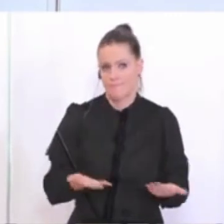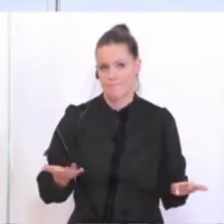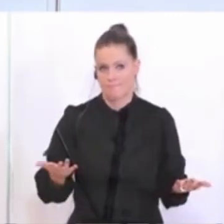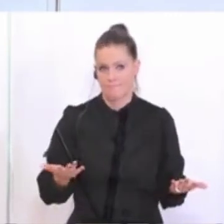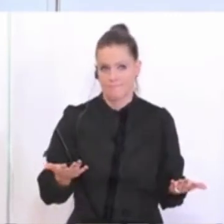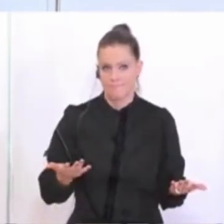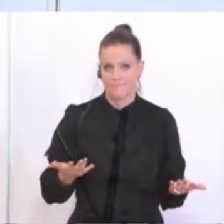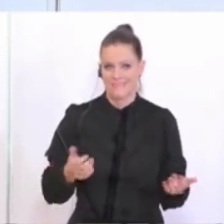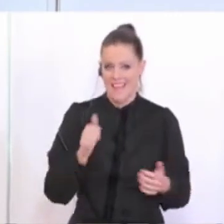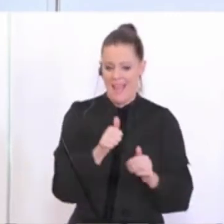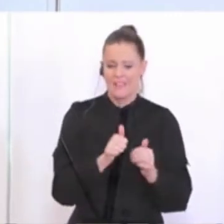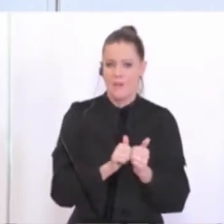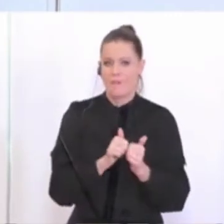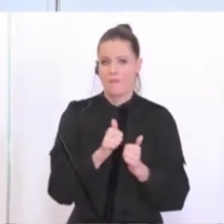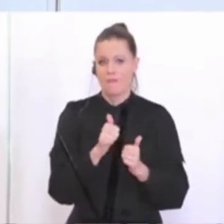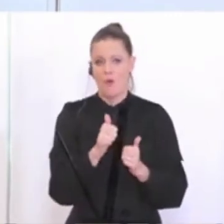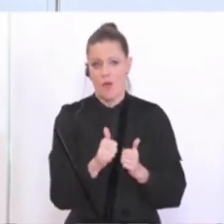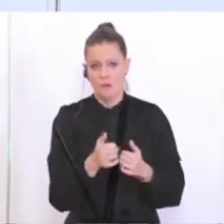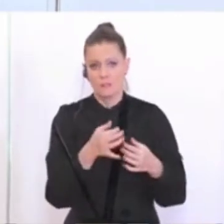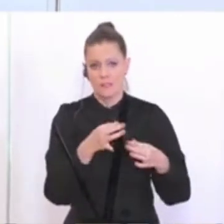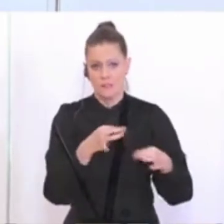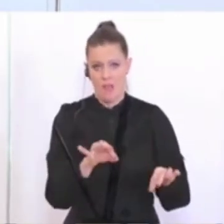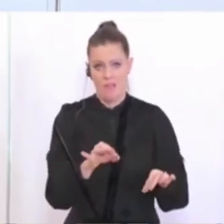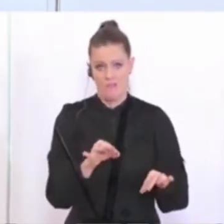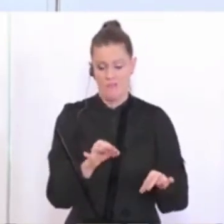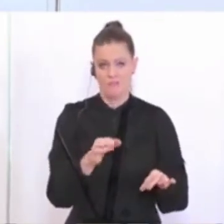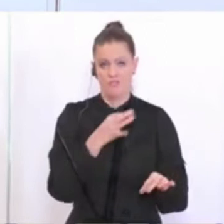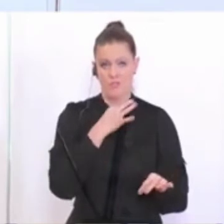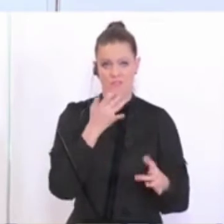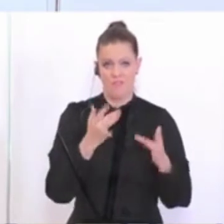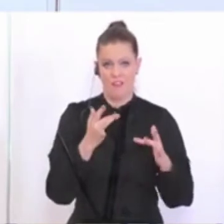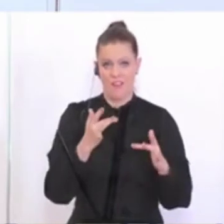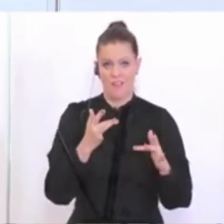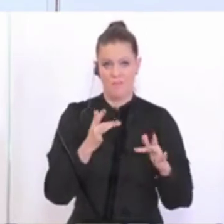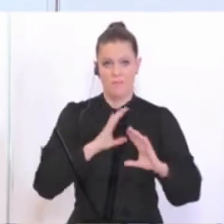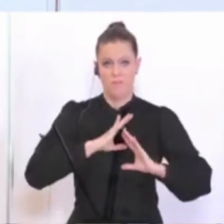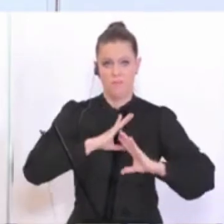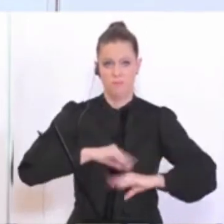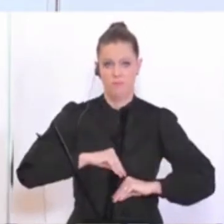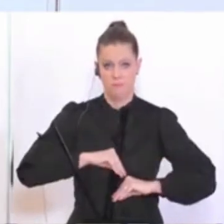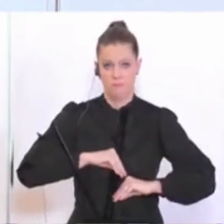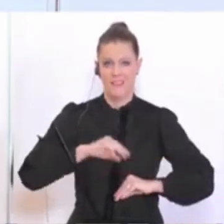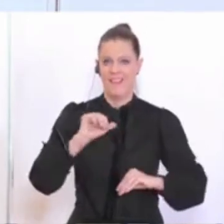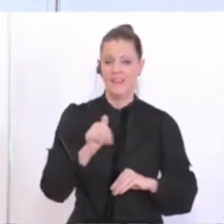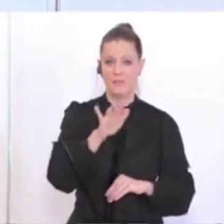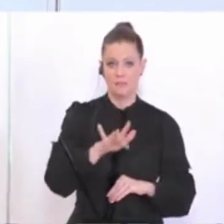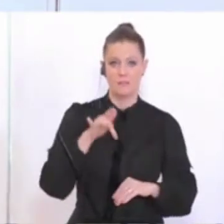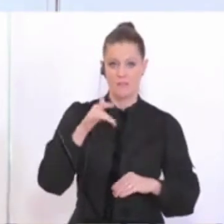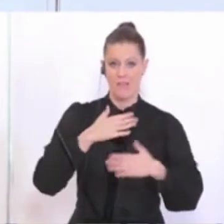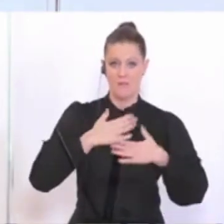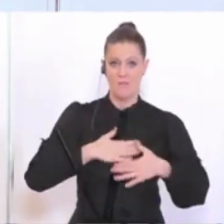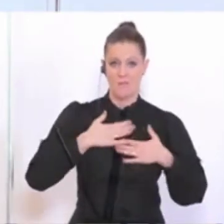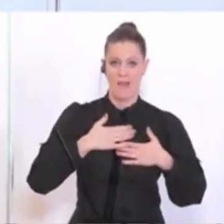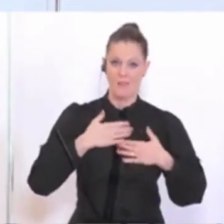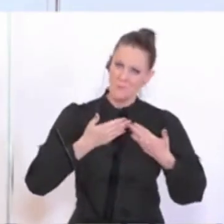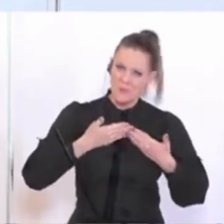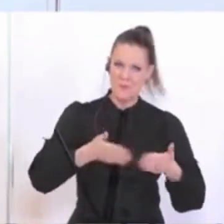Einen Vorgriff darf ich machen, aber das drückt jetzt vielleicht ein bisschen die Stimmung. Es ist nicht vorstellbar, dass mit 1. Mai die Bäder aufsperren, so wie